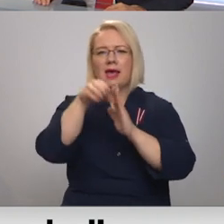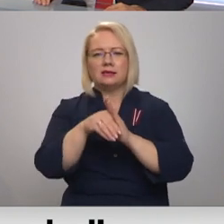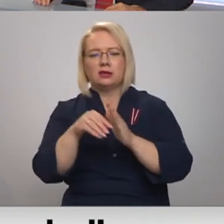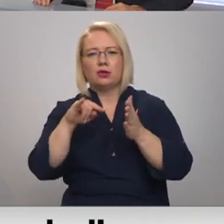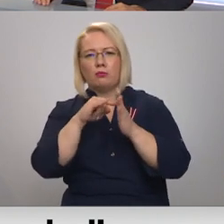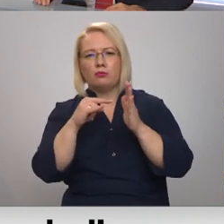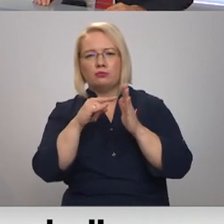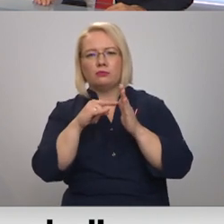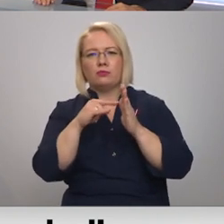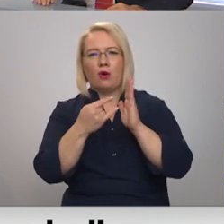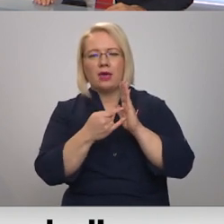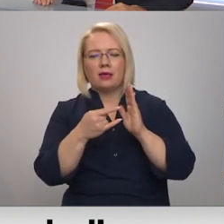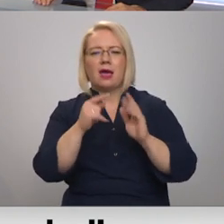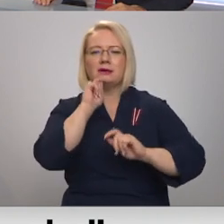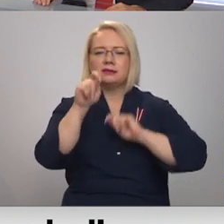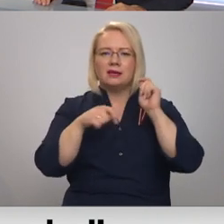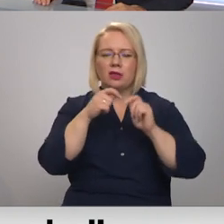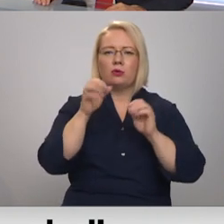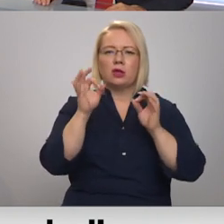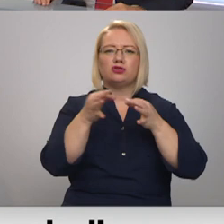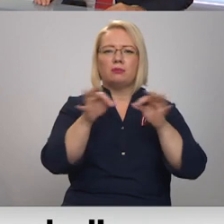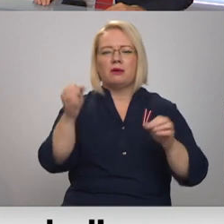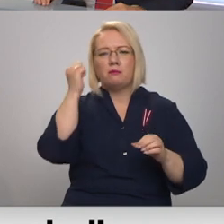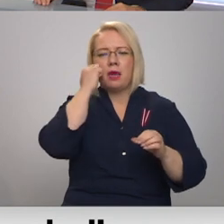ziedot brīvības piemnieku izgaismošanai?